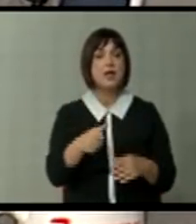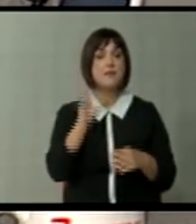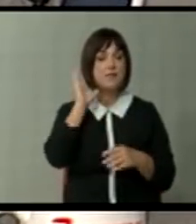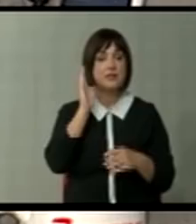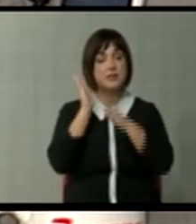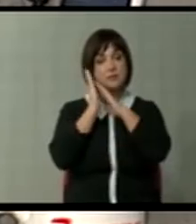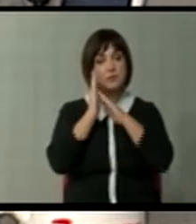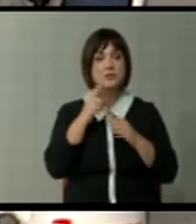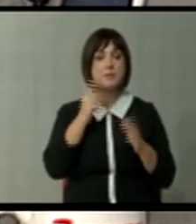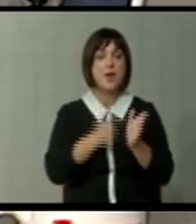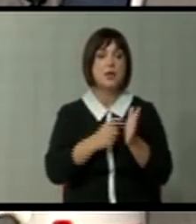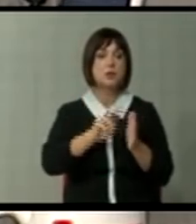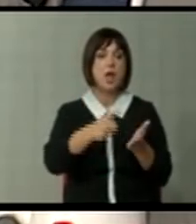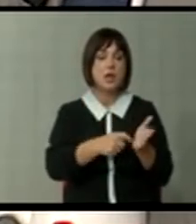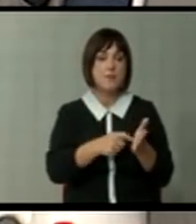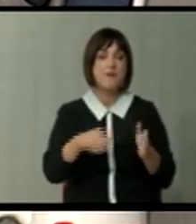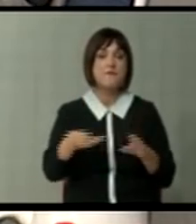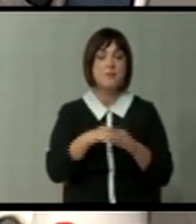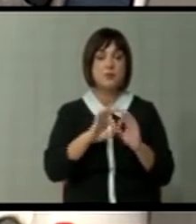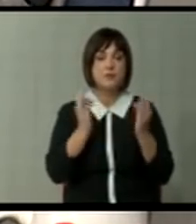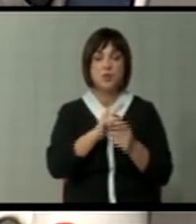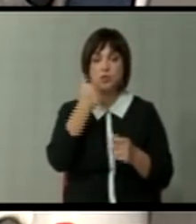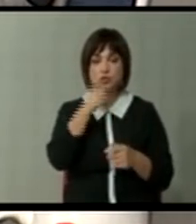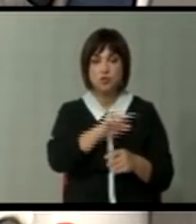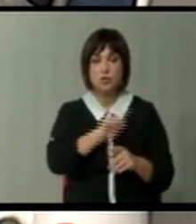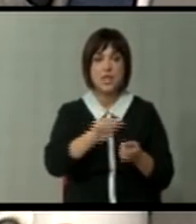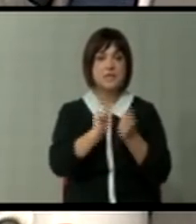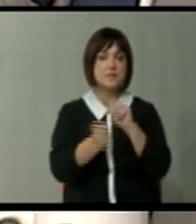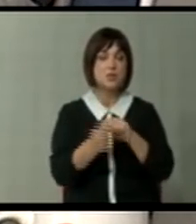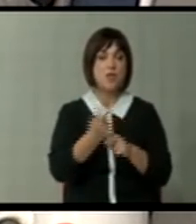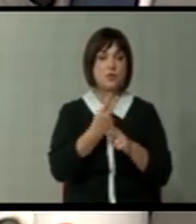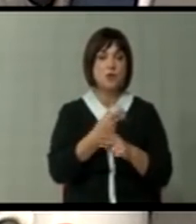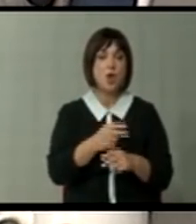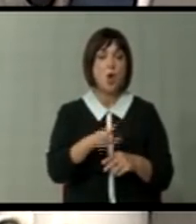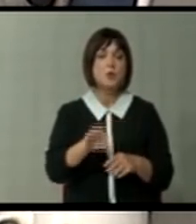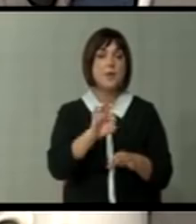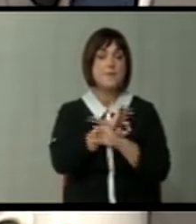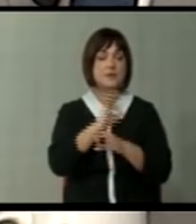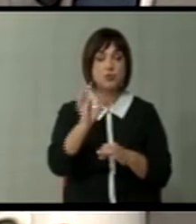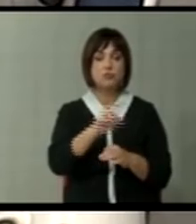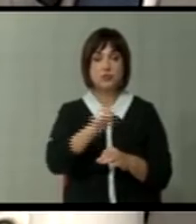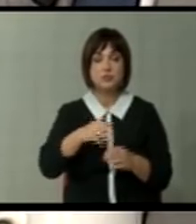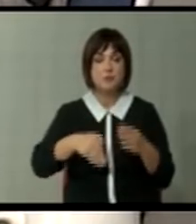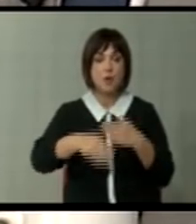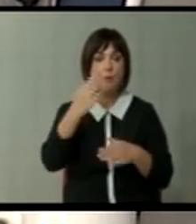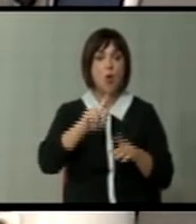пркајат рекети, корупција, непотизми. Ништо не е сменето во државата практично. Од мртва точка не сме поместени.